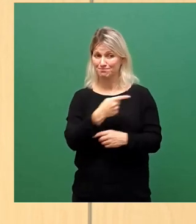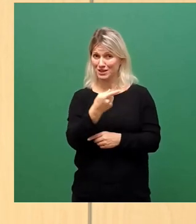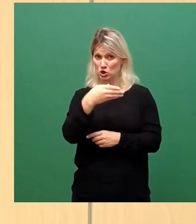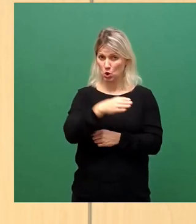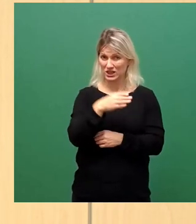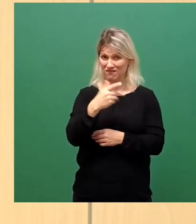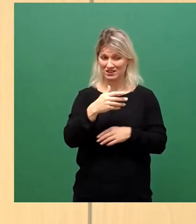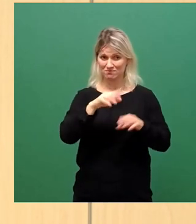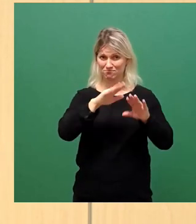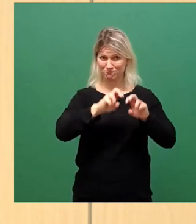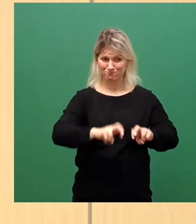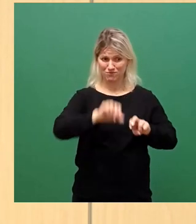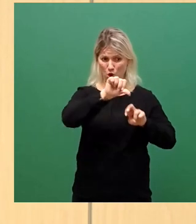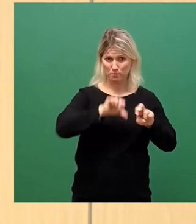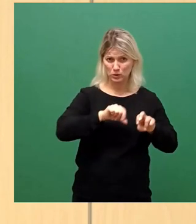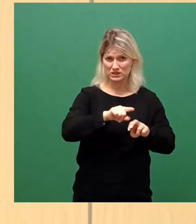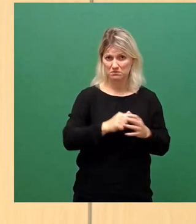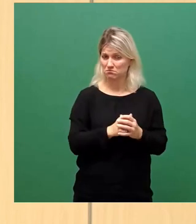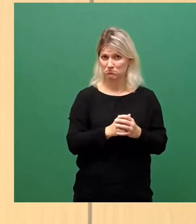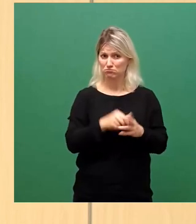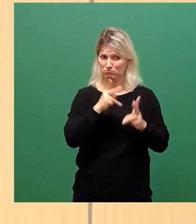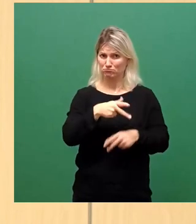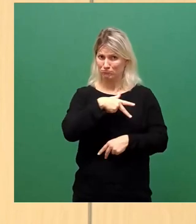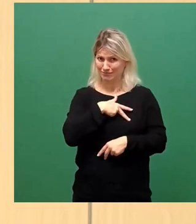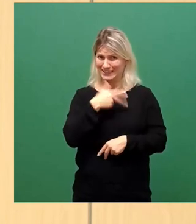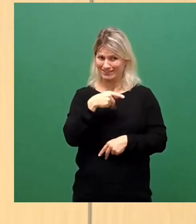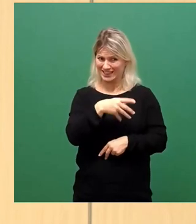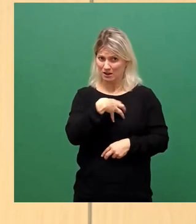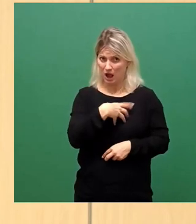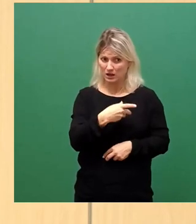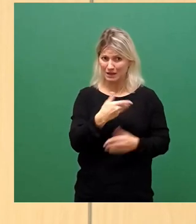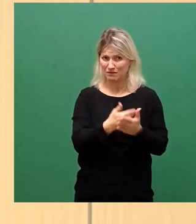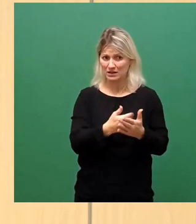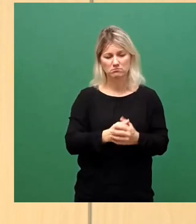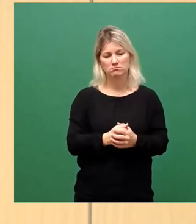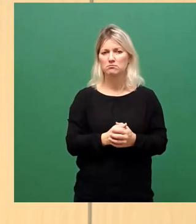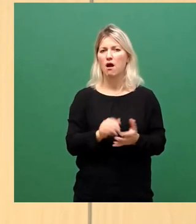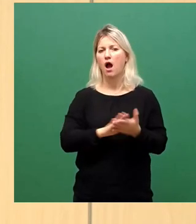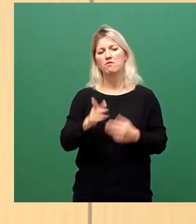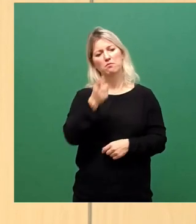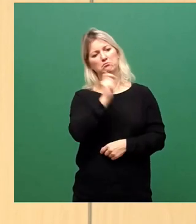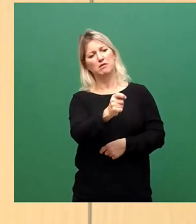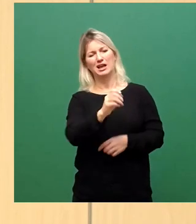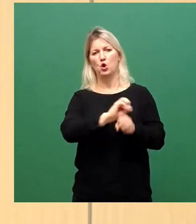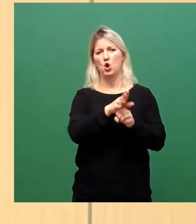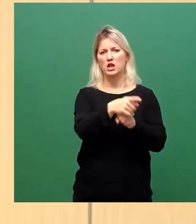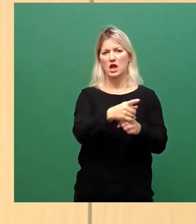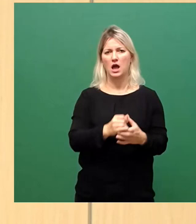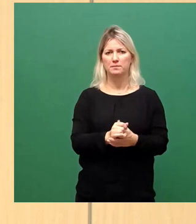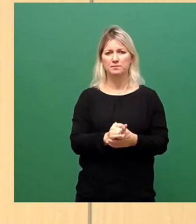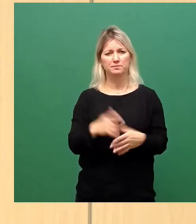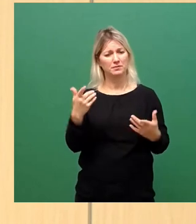Nein. Kann man wirklich sagen, dass es diese Krankheit war? Nein. Es wird aber einfach mal behauptet. Die Hospitalisierung im